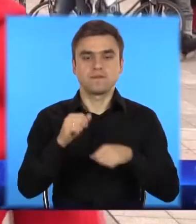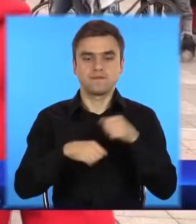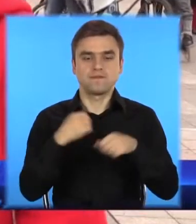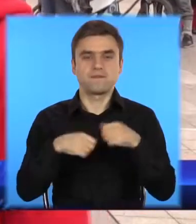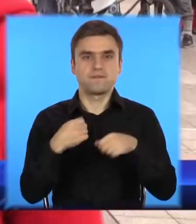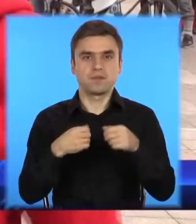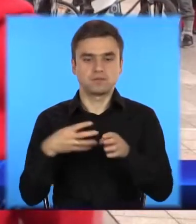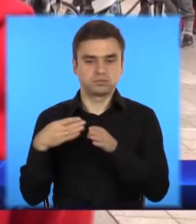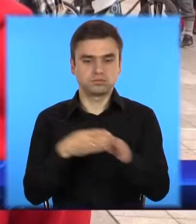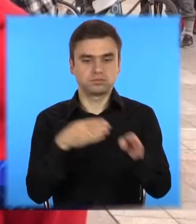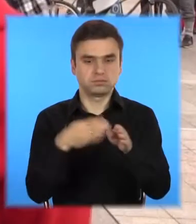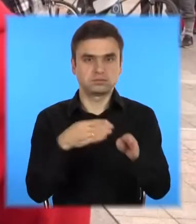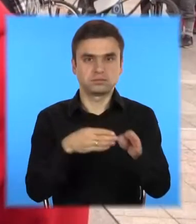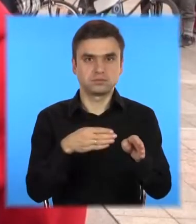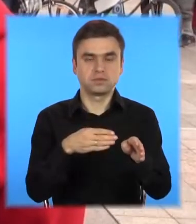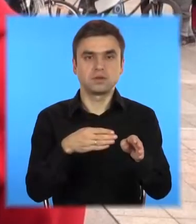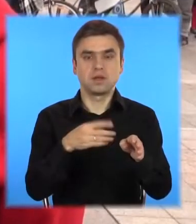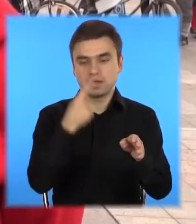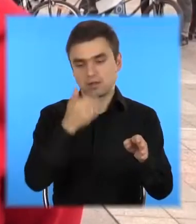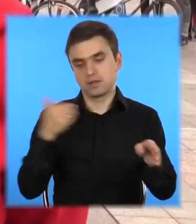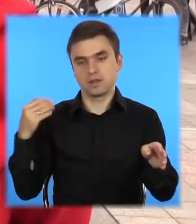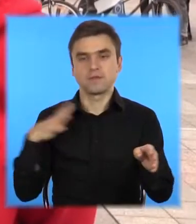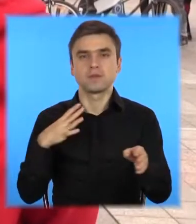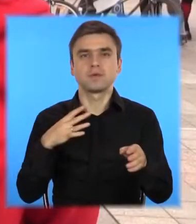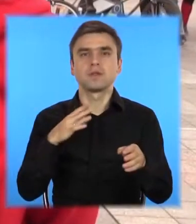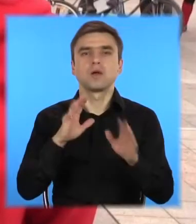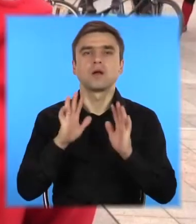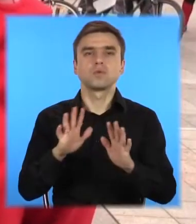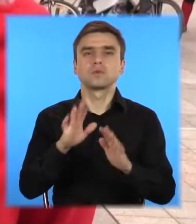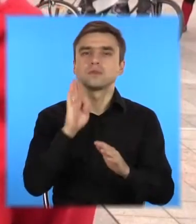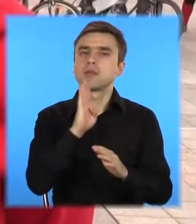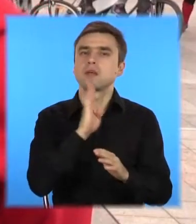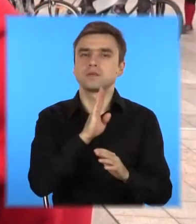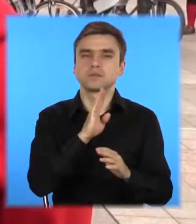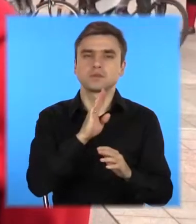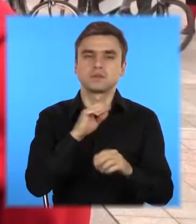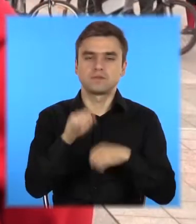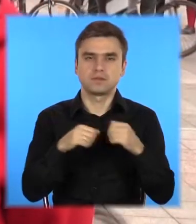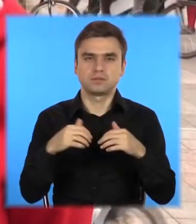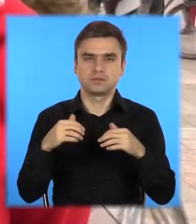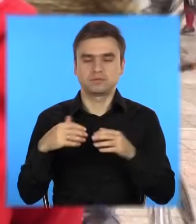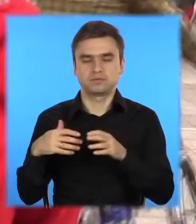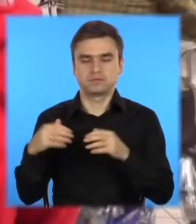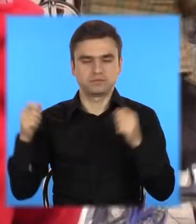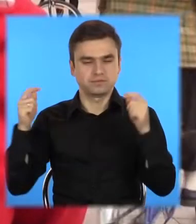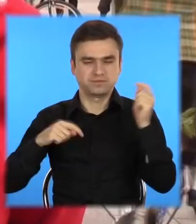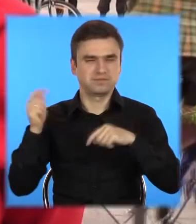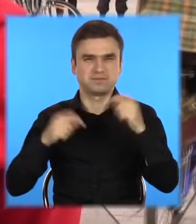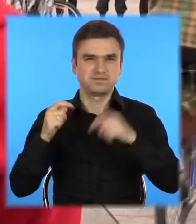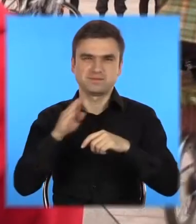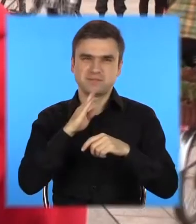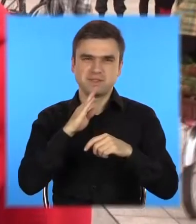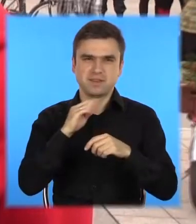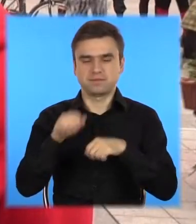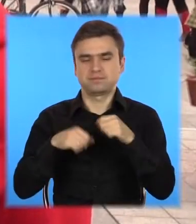найстатичний, красивий, стильний. Як правило, це проводиться осіню, але я б ще